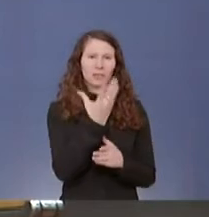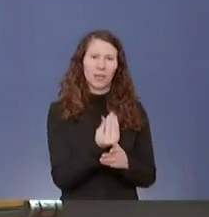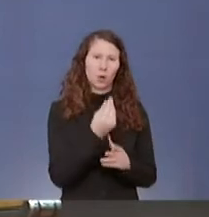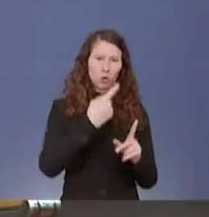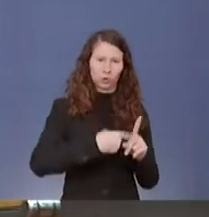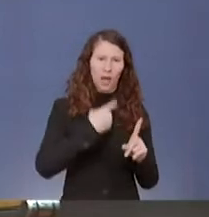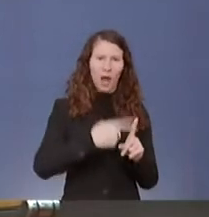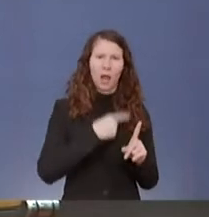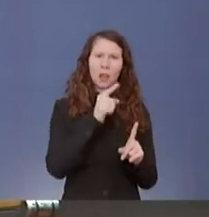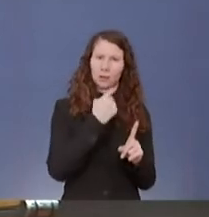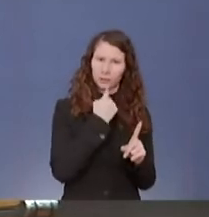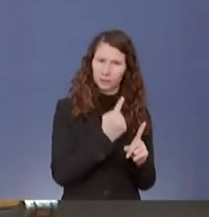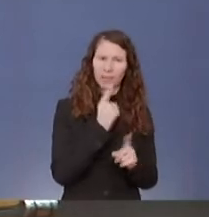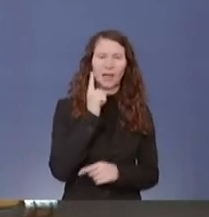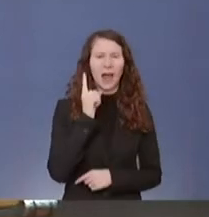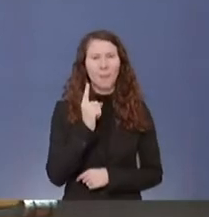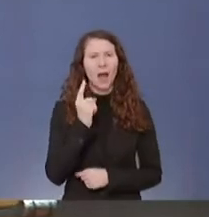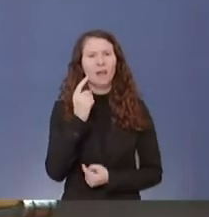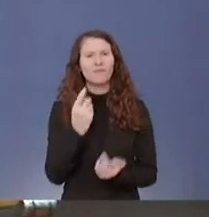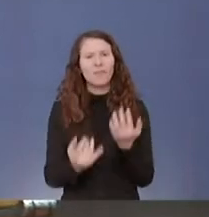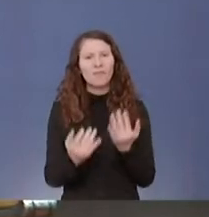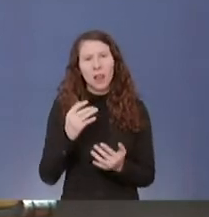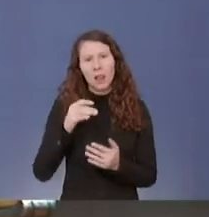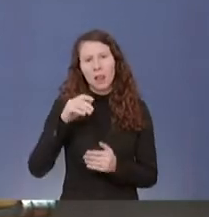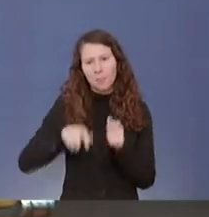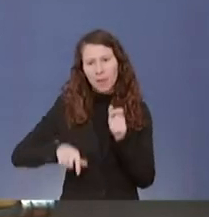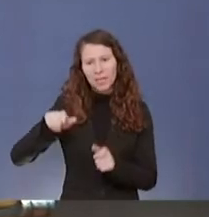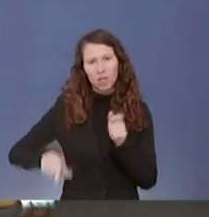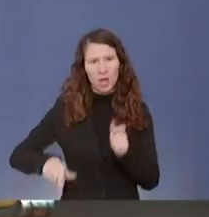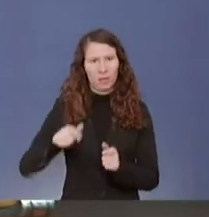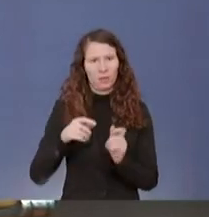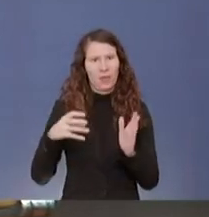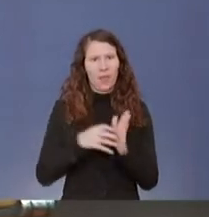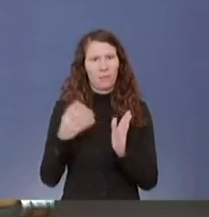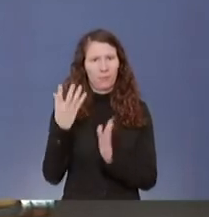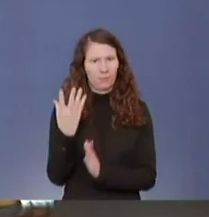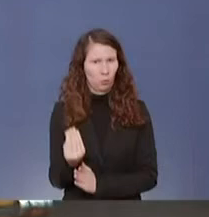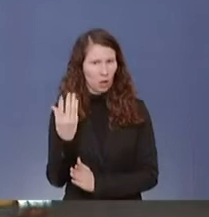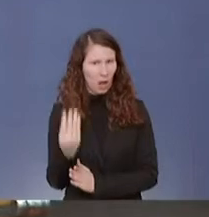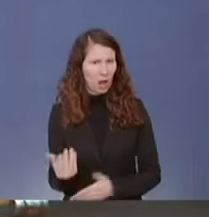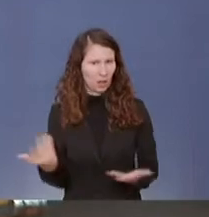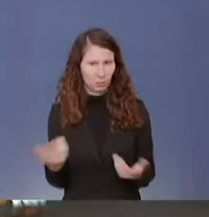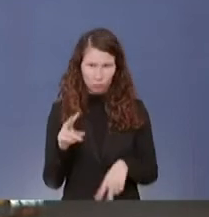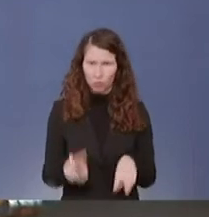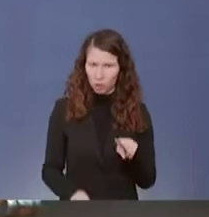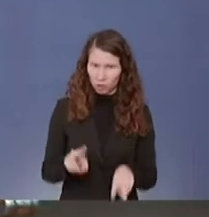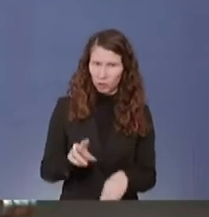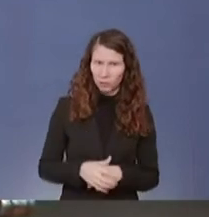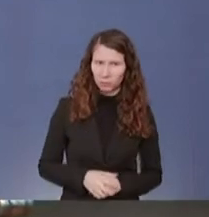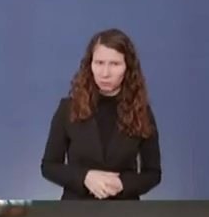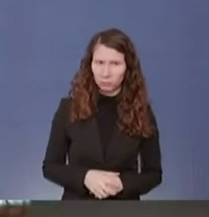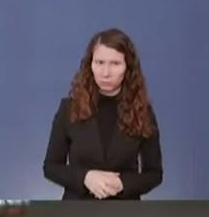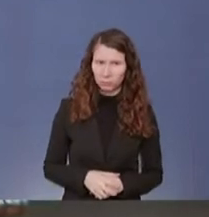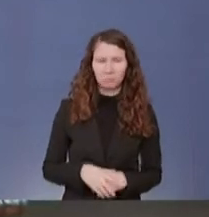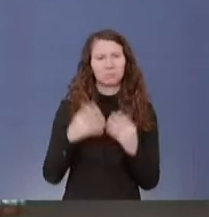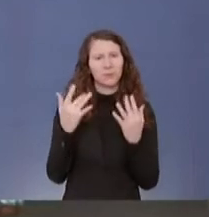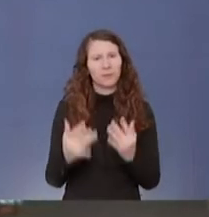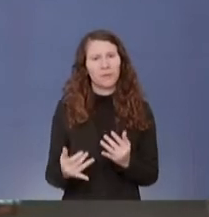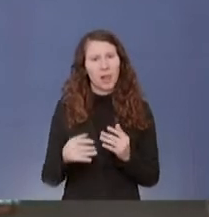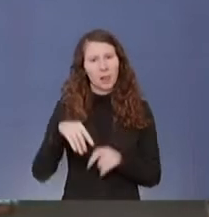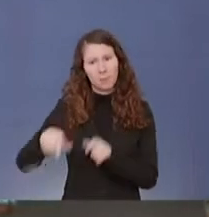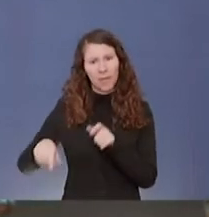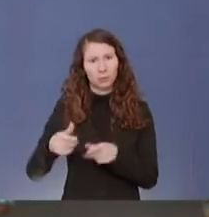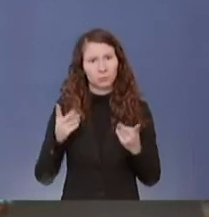genannt, aber wie viele Menschen haben die App runtergeladen? Das ist ja ein Unterschied. Und wie viele nutzen